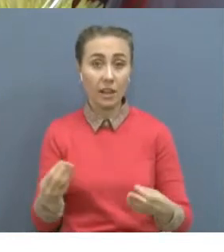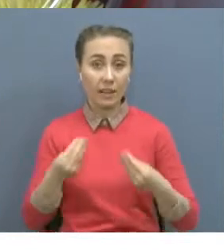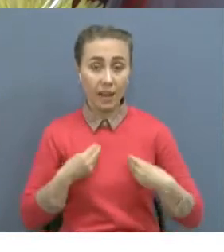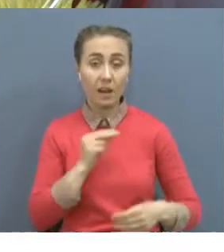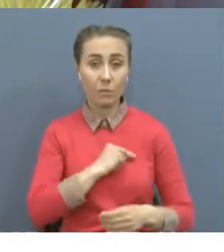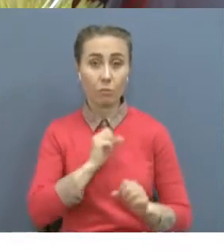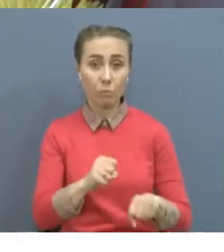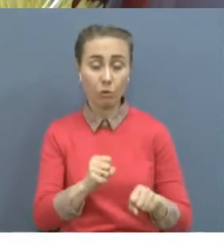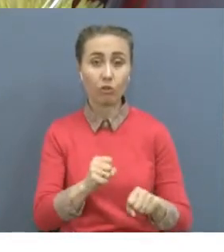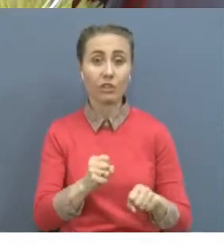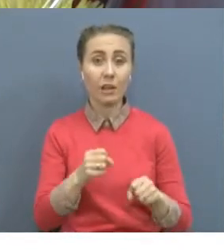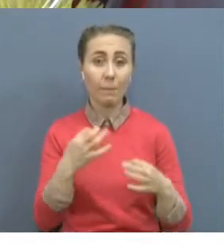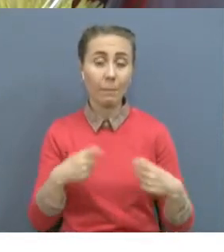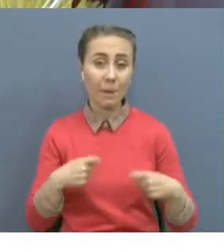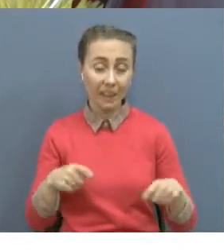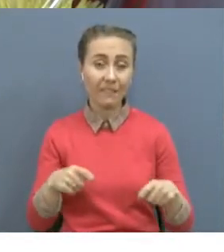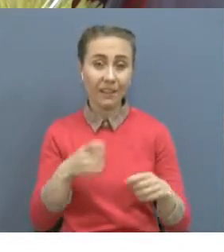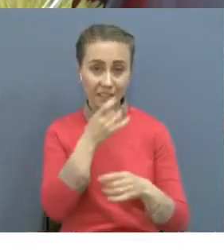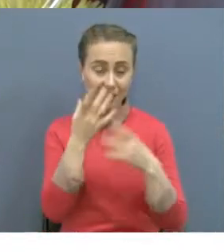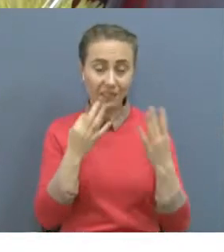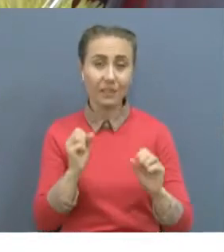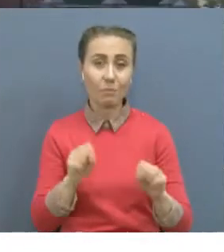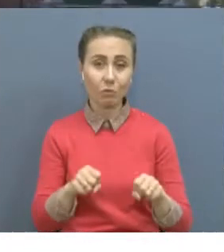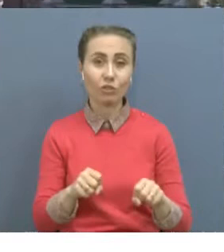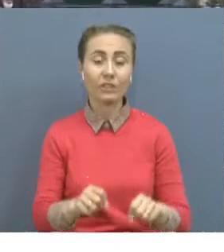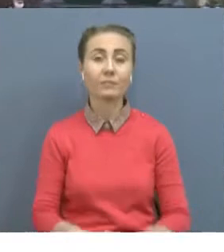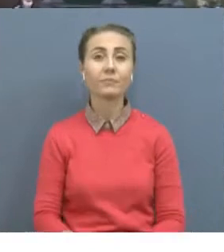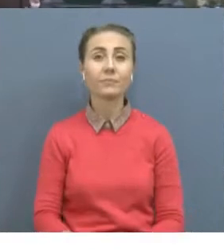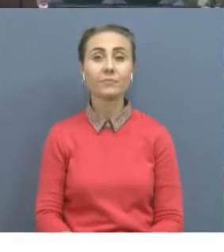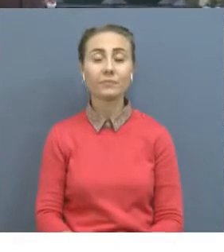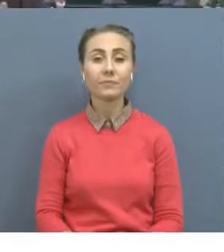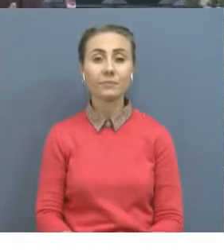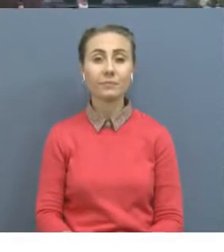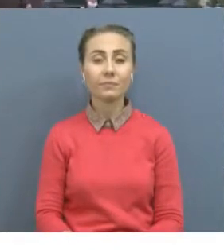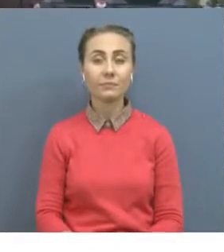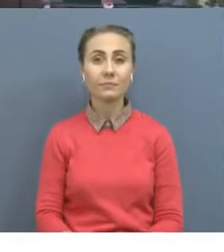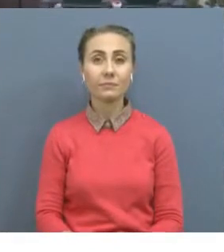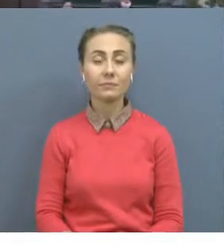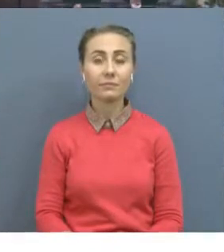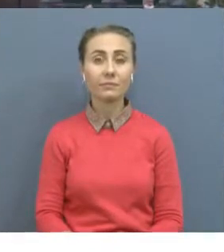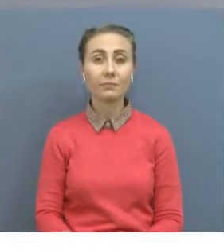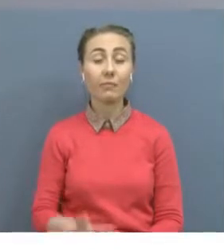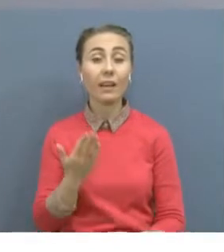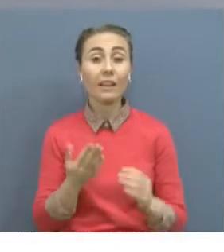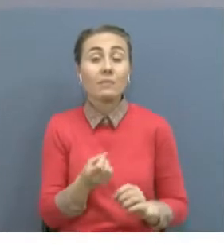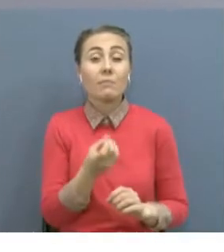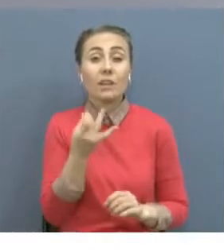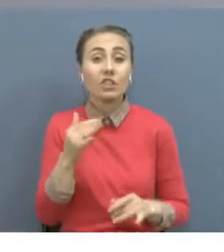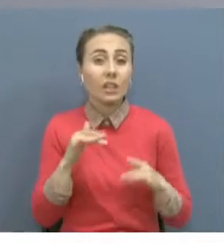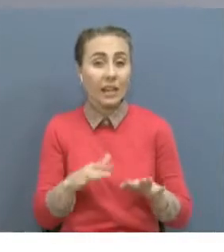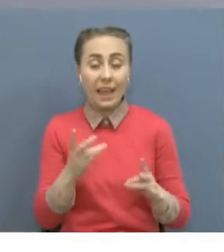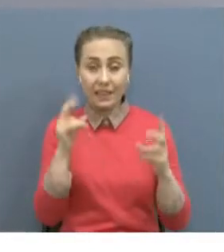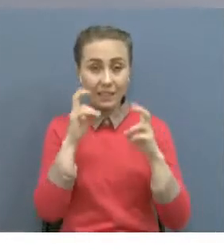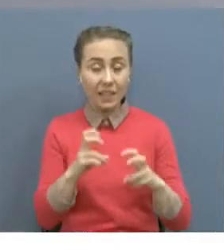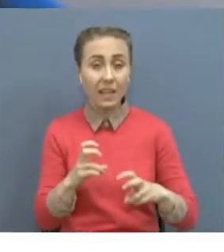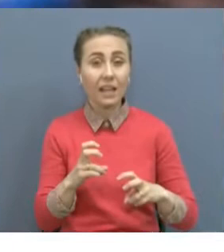ұстап, ұстамындарын бәрін арғырай жұмысы темізеген ұйымдамыз. Шектерлер женілгетілгенмен шектен шықпаған абзал жұмысқа кіріскен